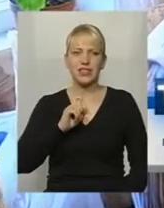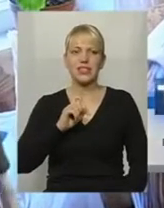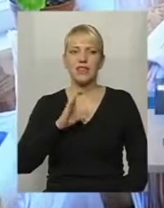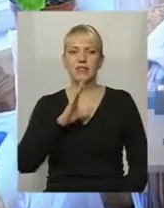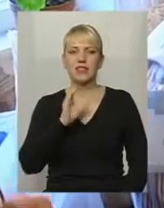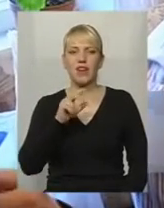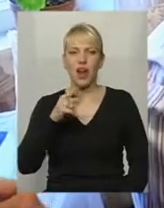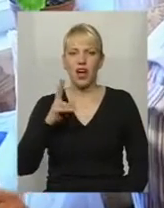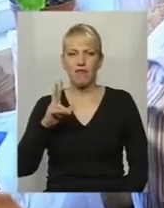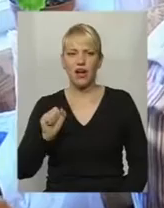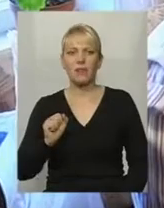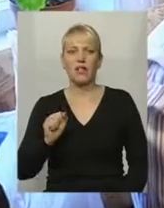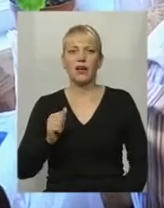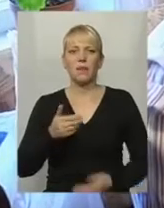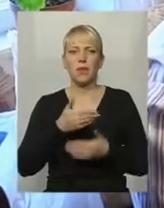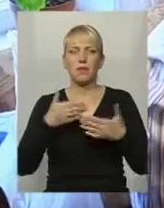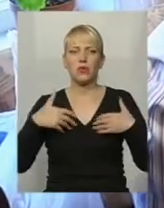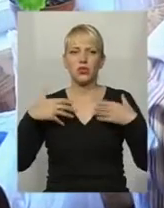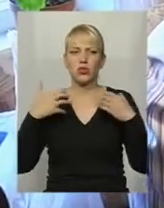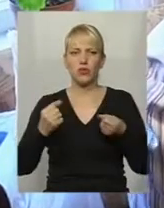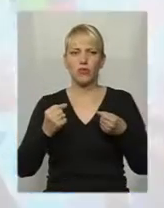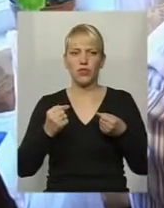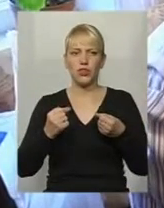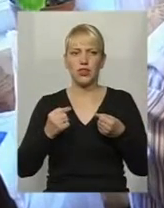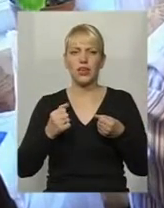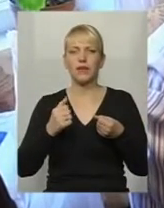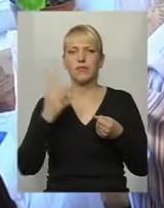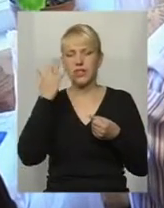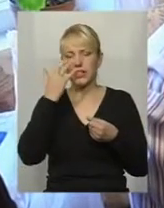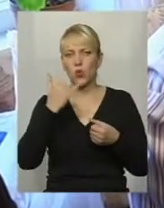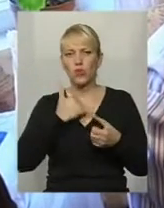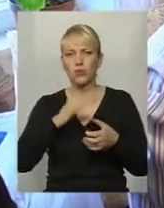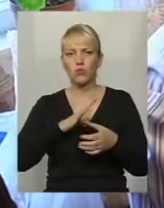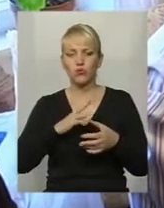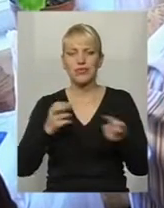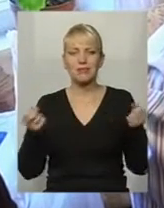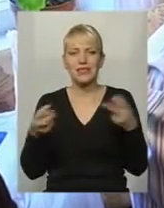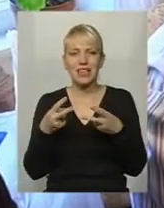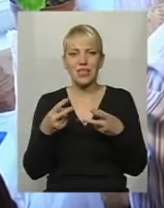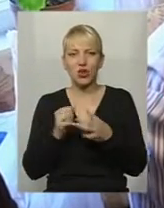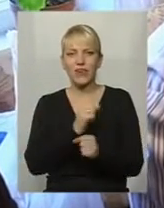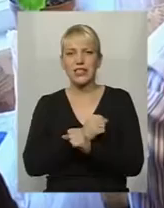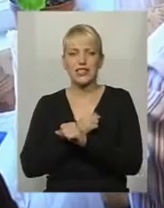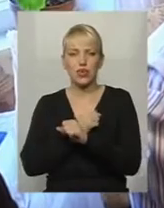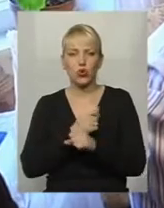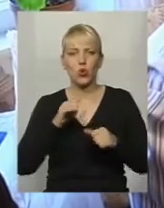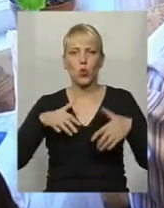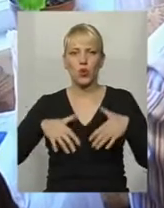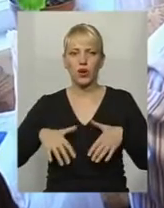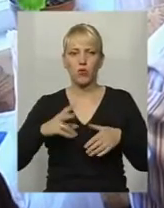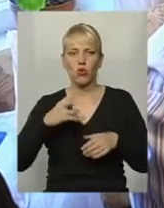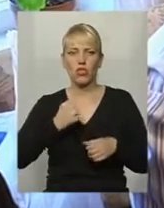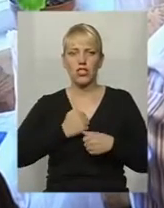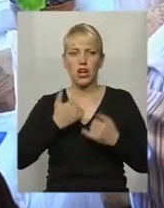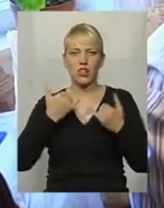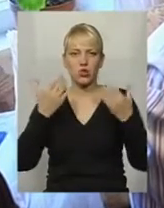Свалява. Ми оздоровили по місії незрячих. У нас був один санаторій спеціалізований в Криму. На жаль, на